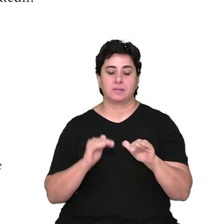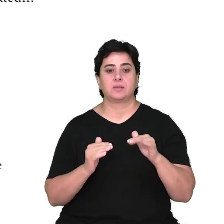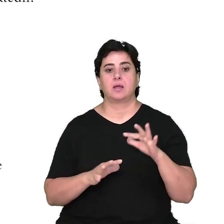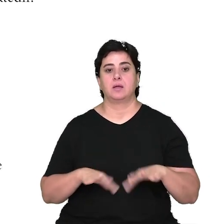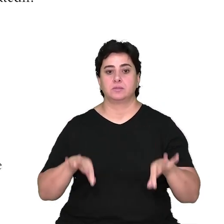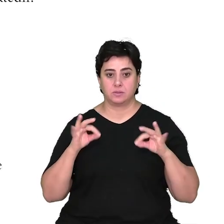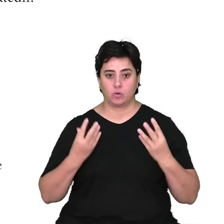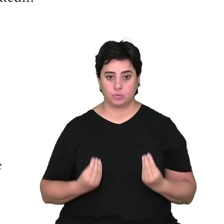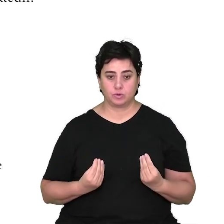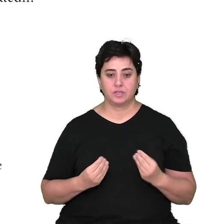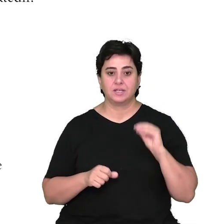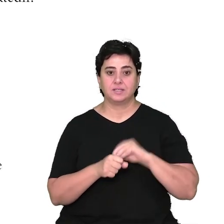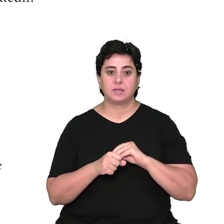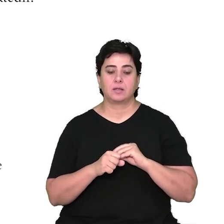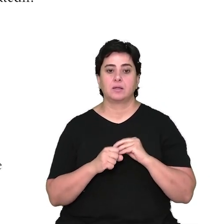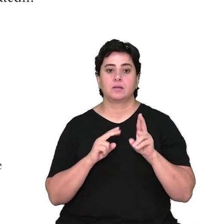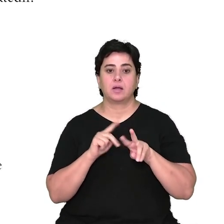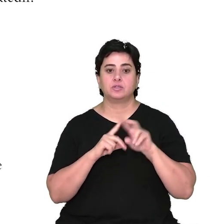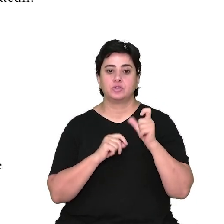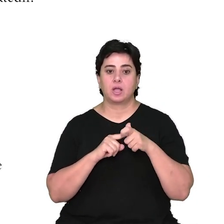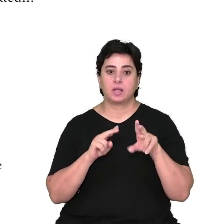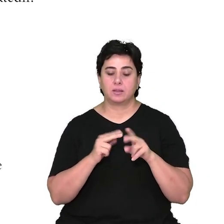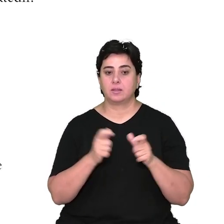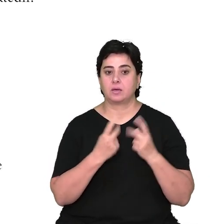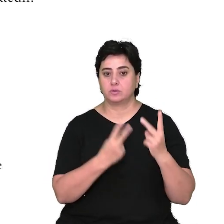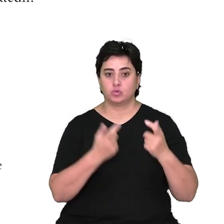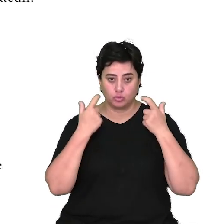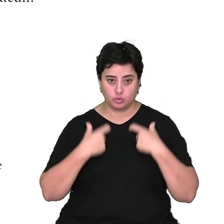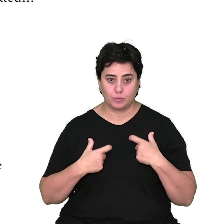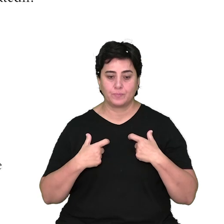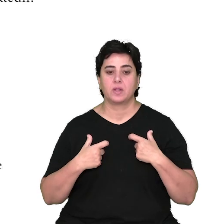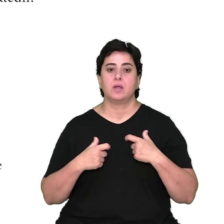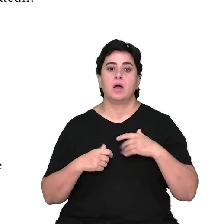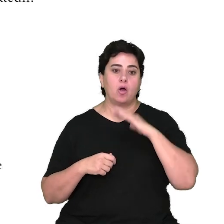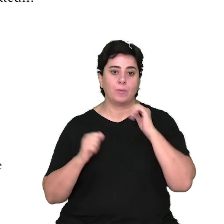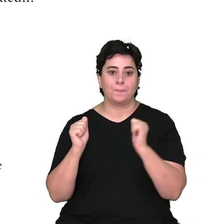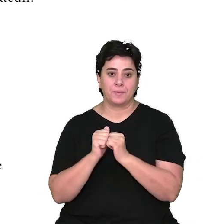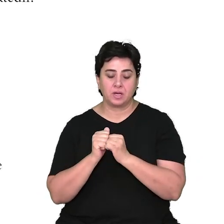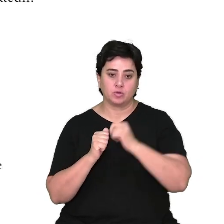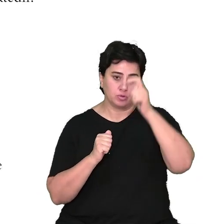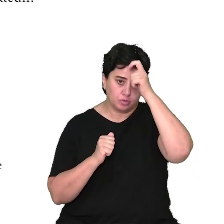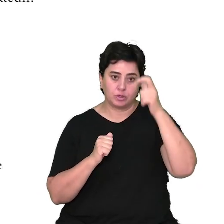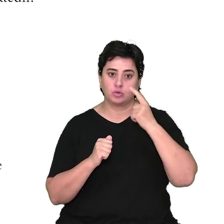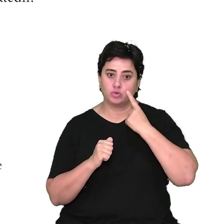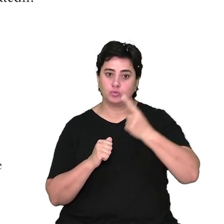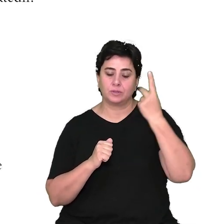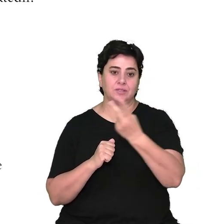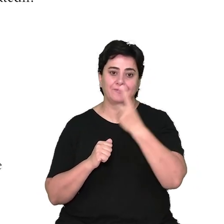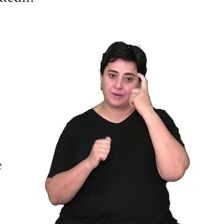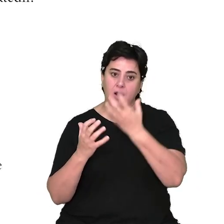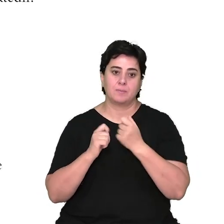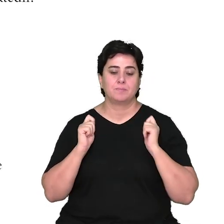hazırlanmıştır. İçerik tamamıyla Kaçet Derneği'nin sorumluluğu altındadır ve Avrupa Birliği ve Türkiye Cumhuriyeti'nin